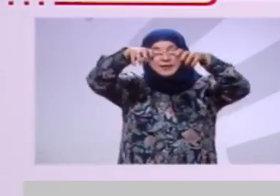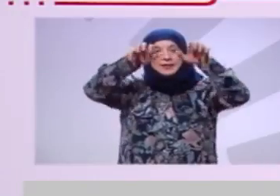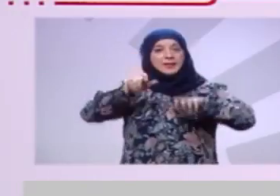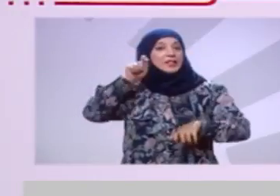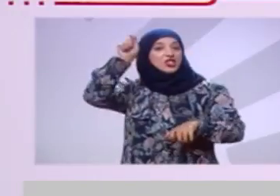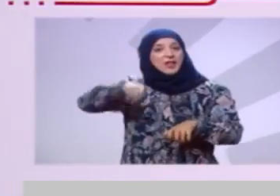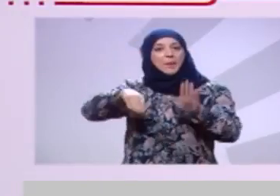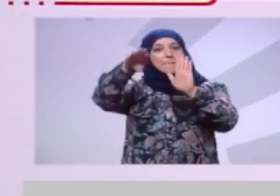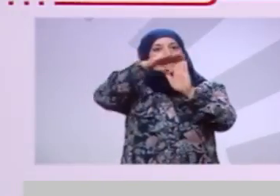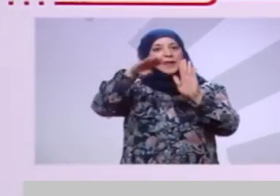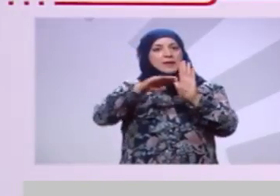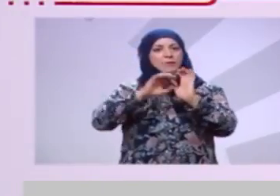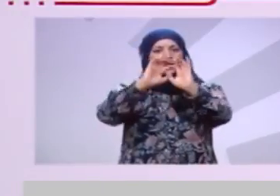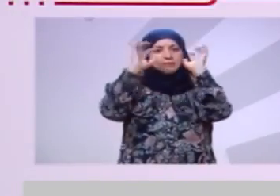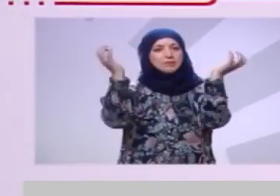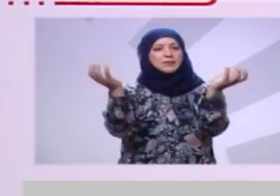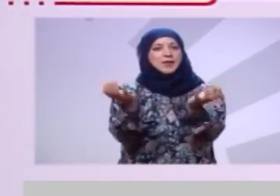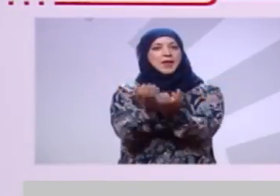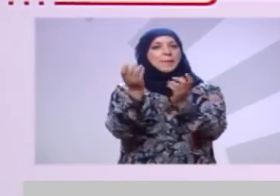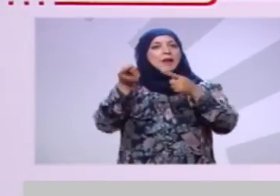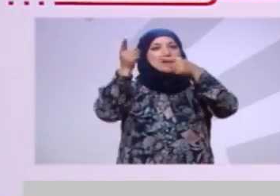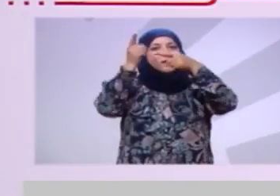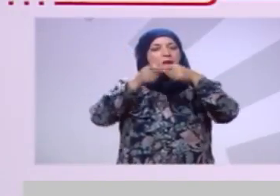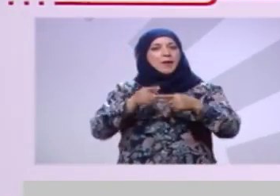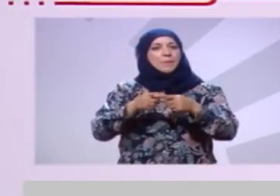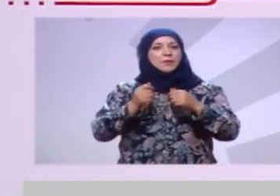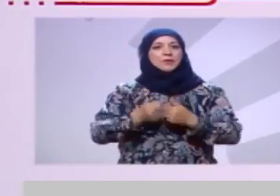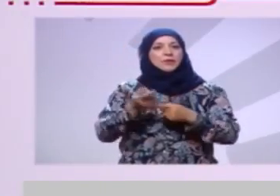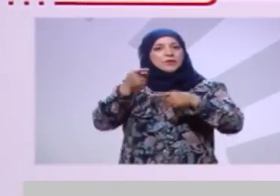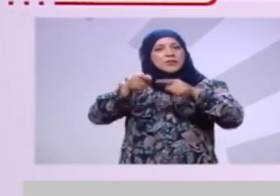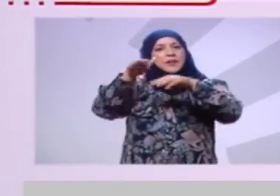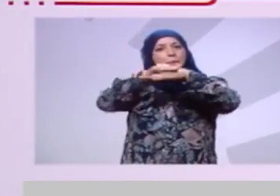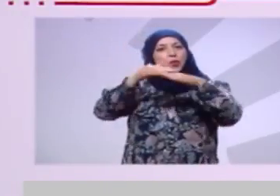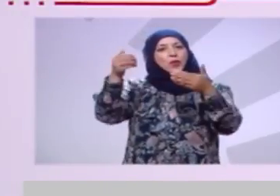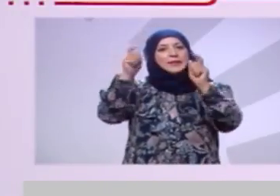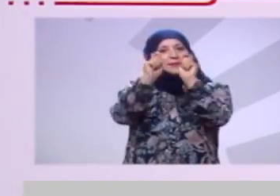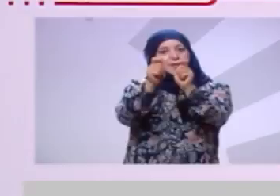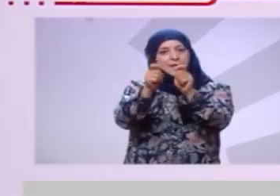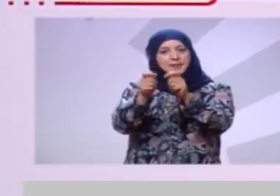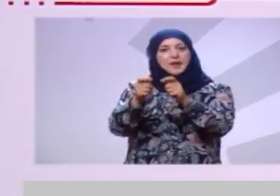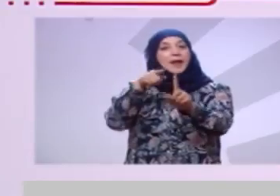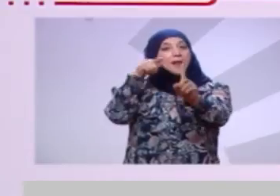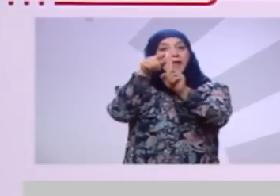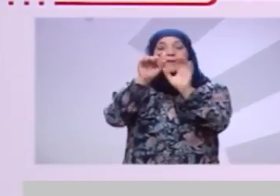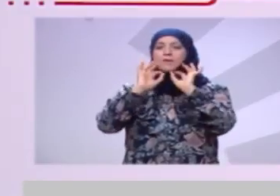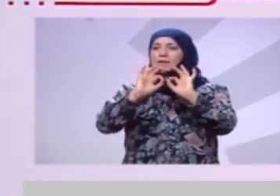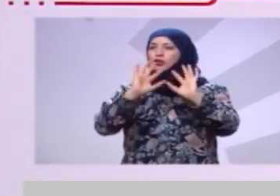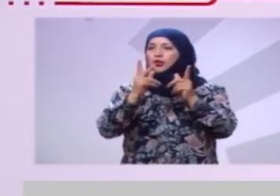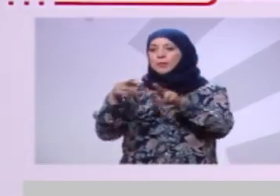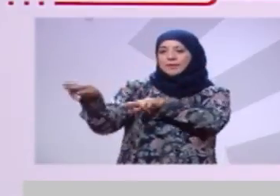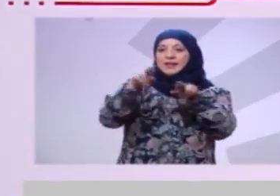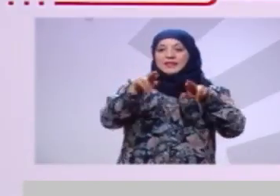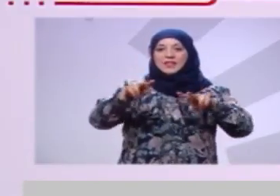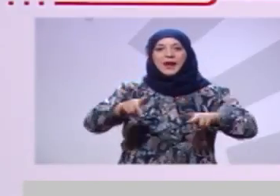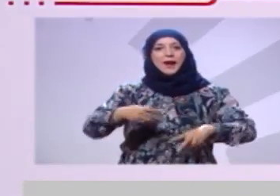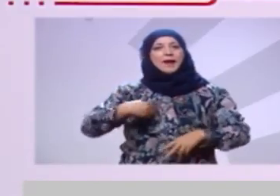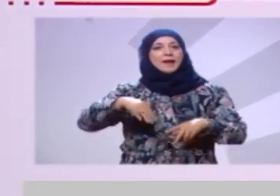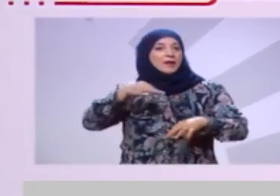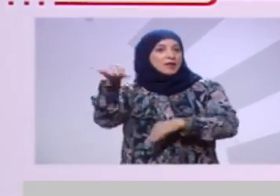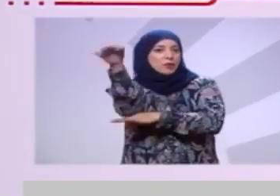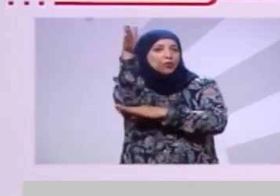برنامج كامل ومتكامل فيه الجانب السياسي اللي يهدف إلى إرجاع هيبة الدولة